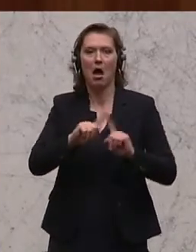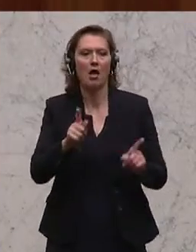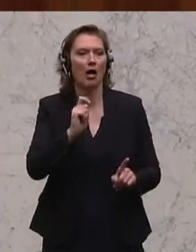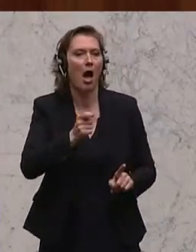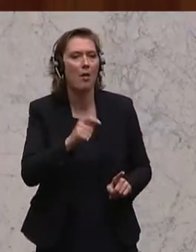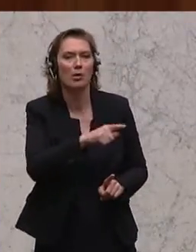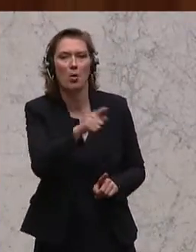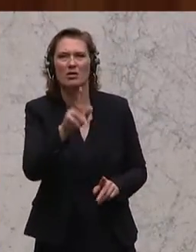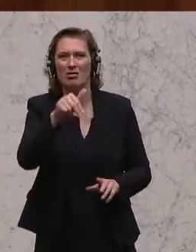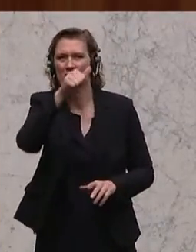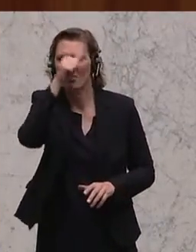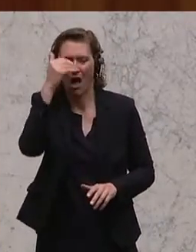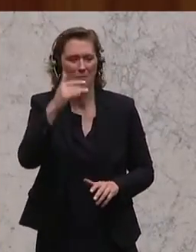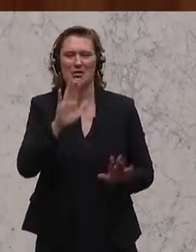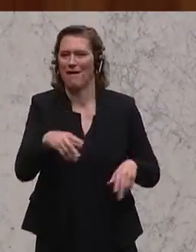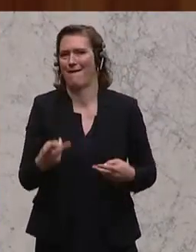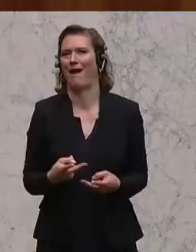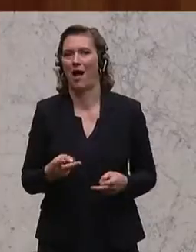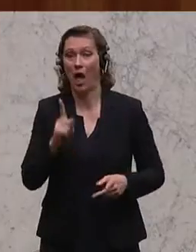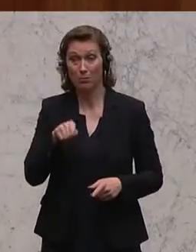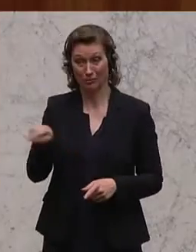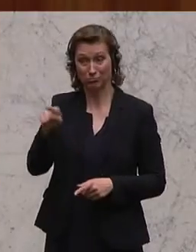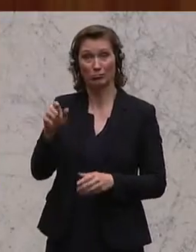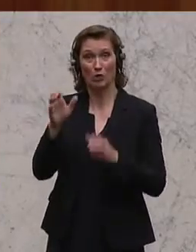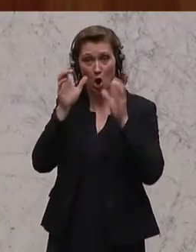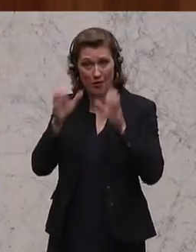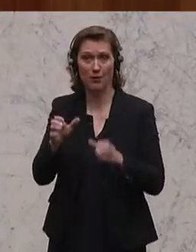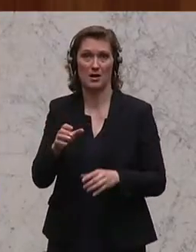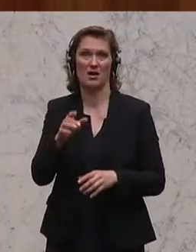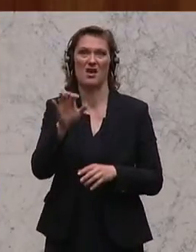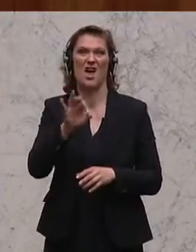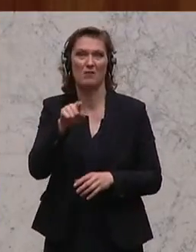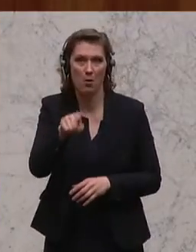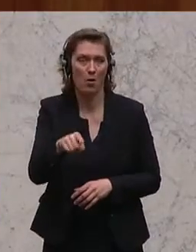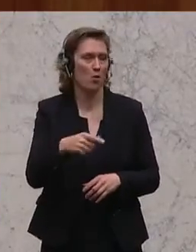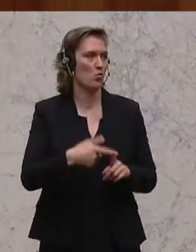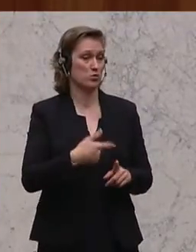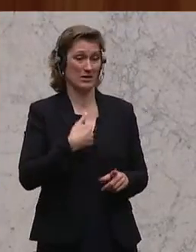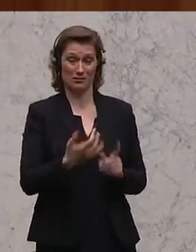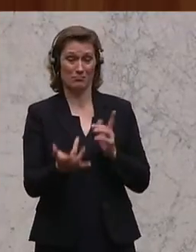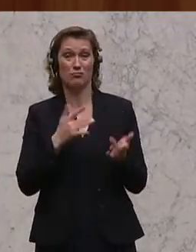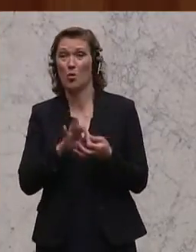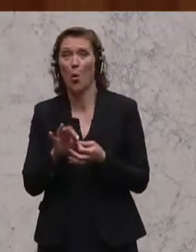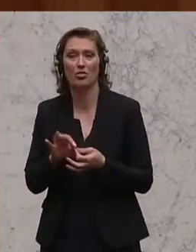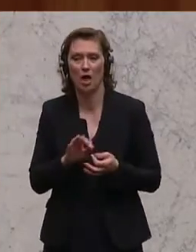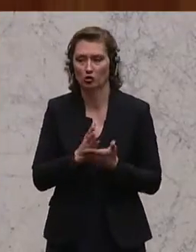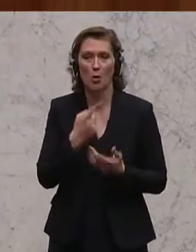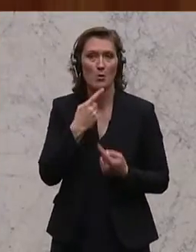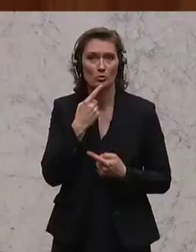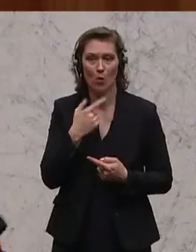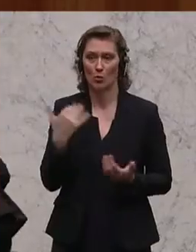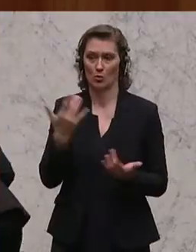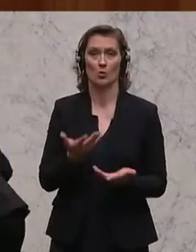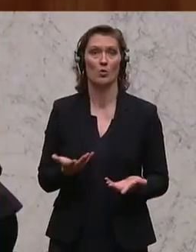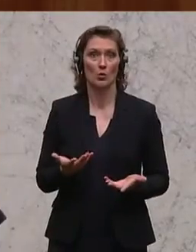Andere, Abgeordnete, können Sie Namen, tut es nicht, aber von ÖVP, von Freiheitlichen, von Neos auf mich zugekommen. Rätst noch einmal, das gibt es ja